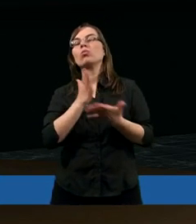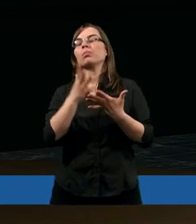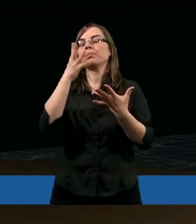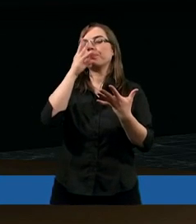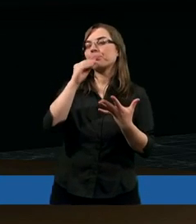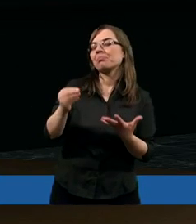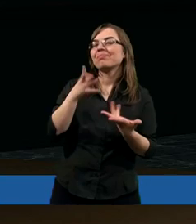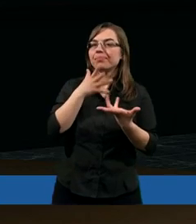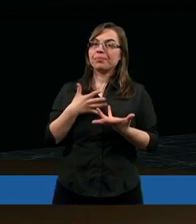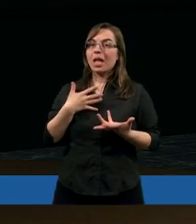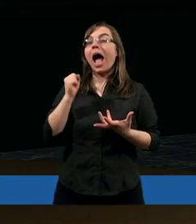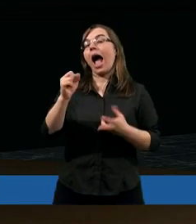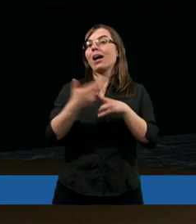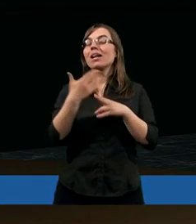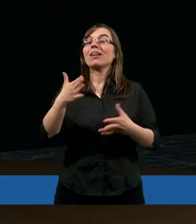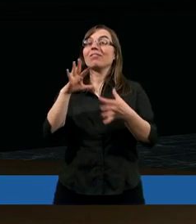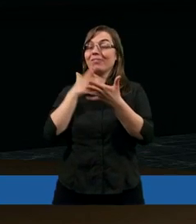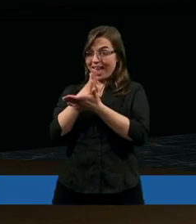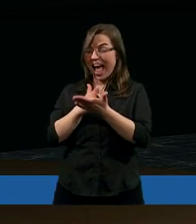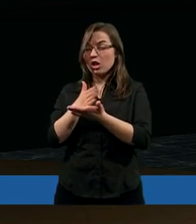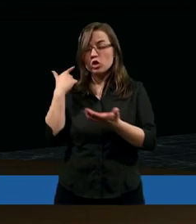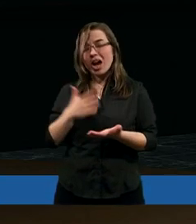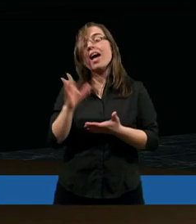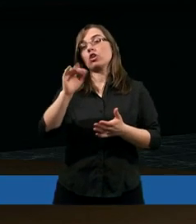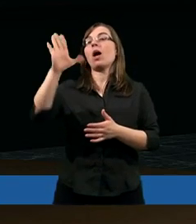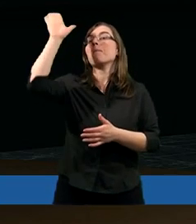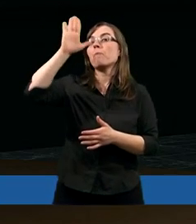Ale kiedy wierzę, że Pan wybrał